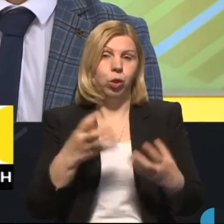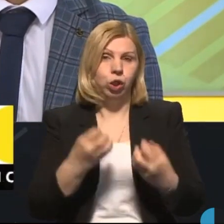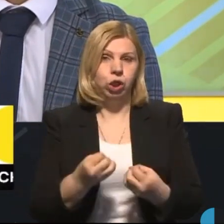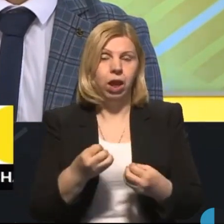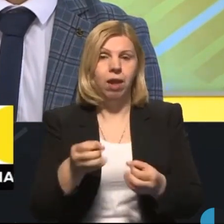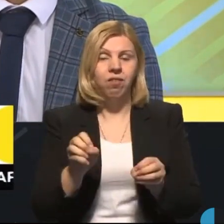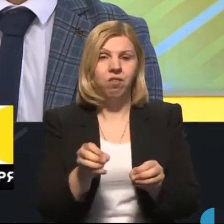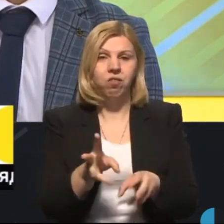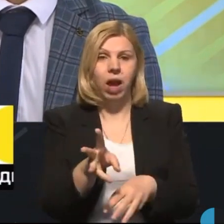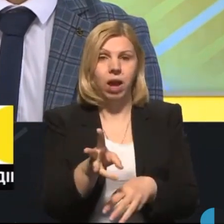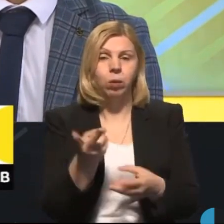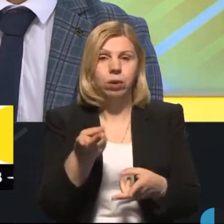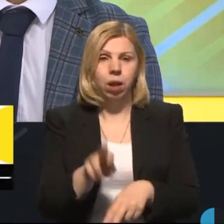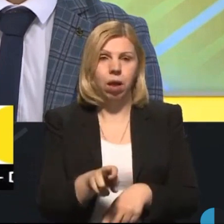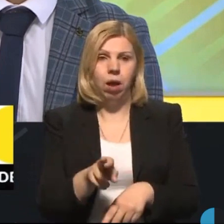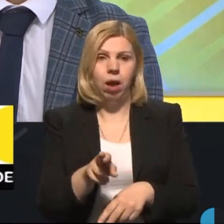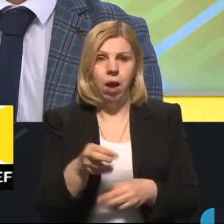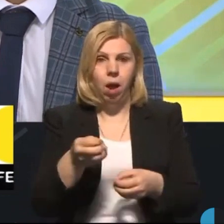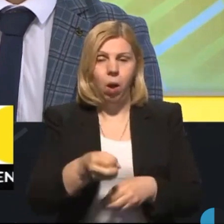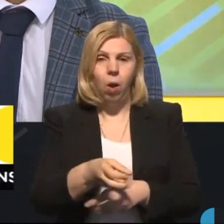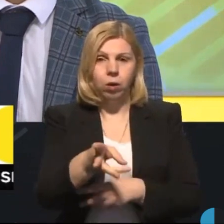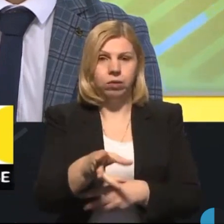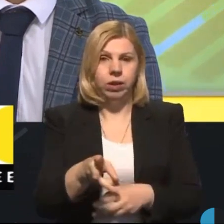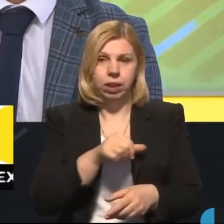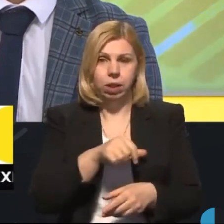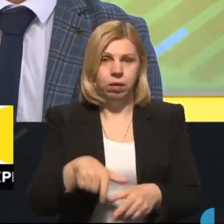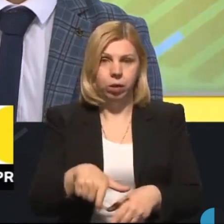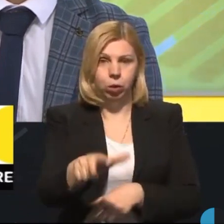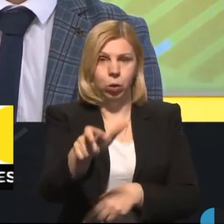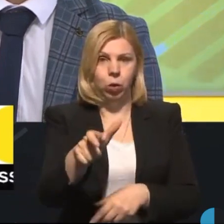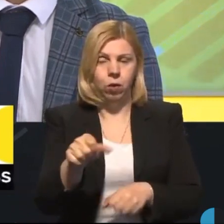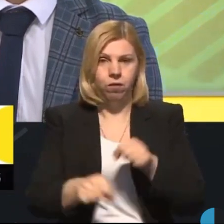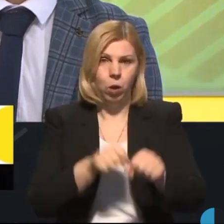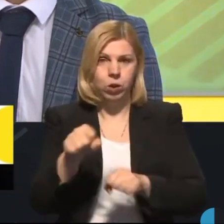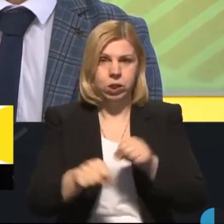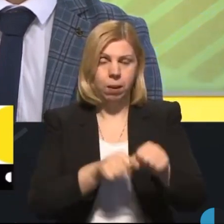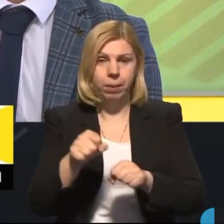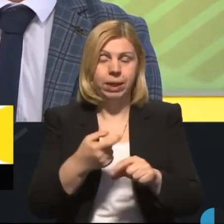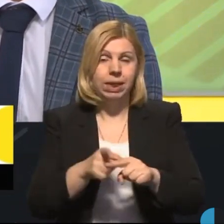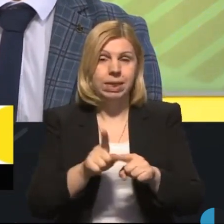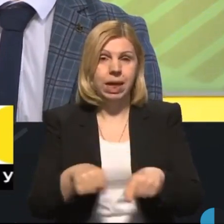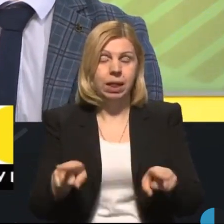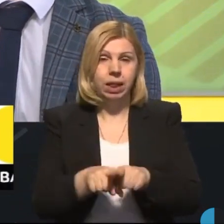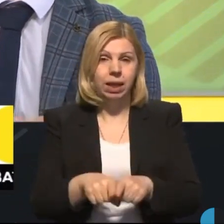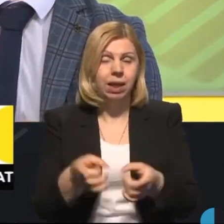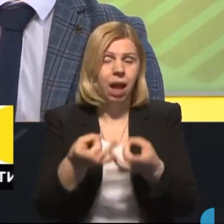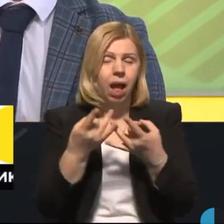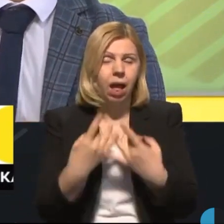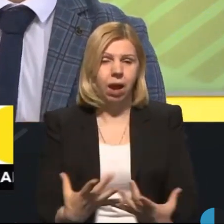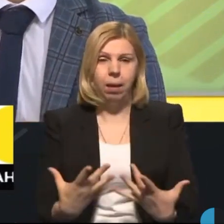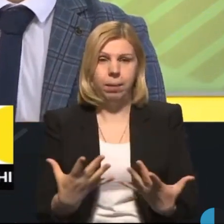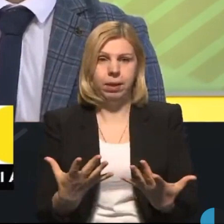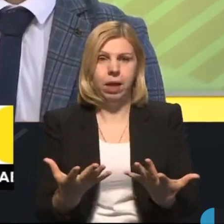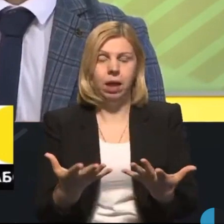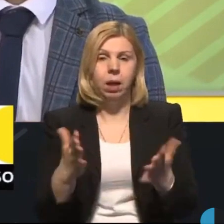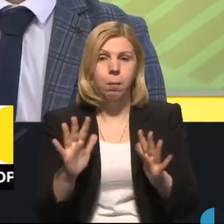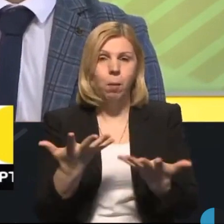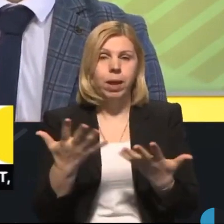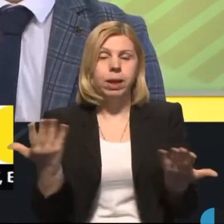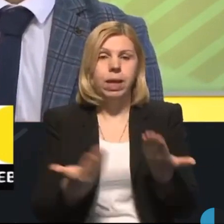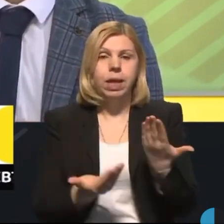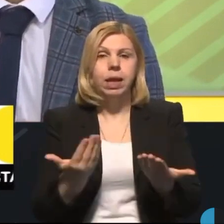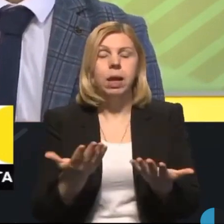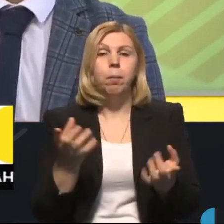фару для освітлення саме руху велосипеда. І це такі от елементарні моменти,